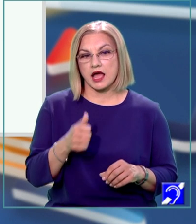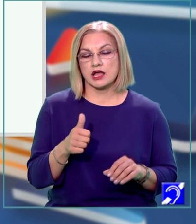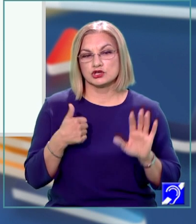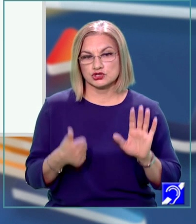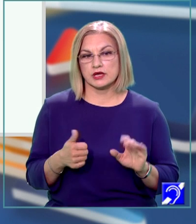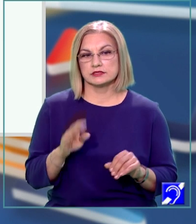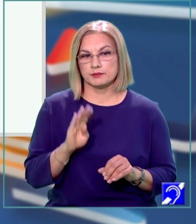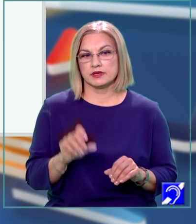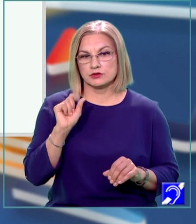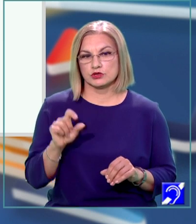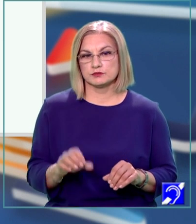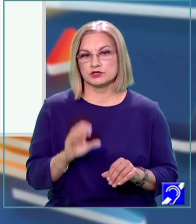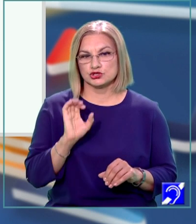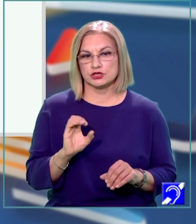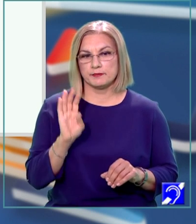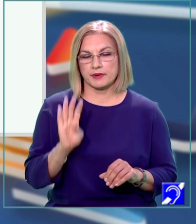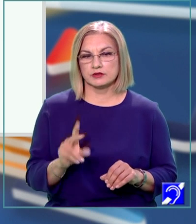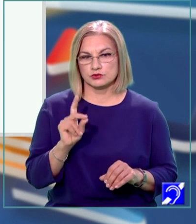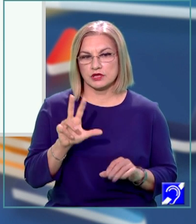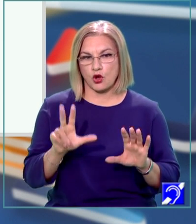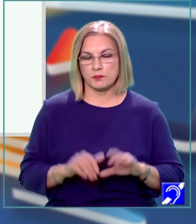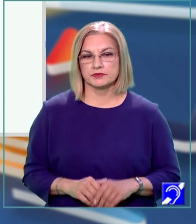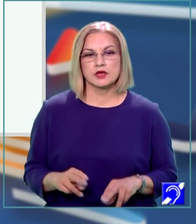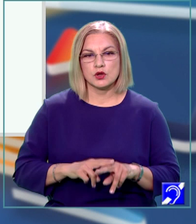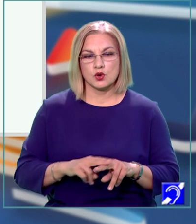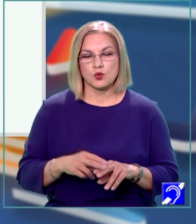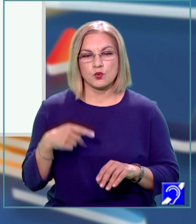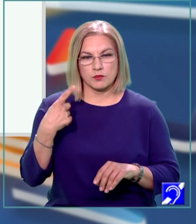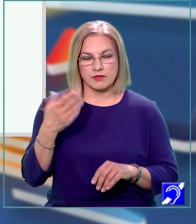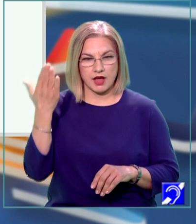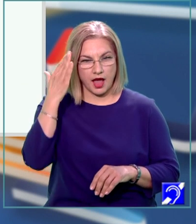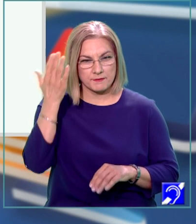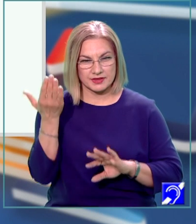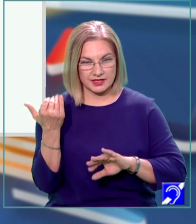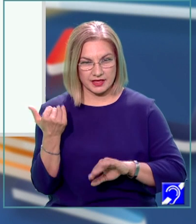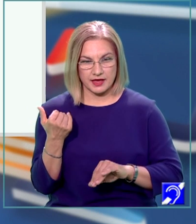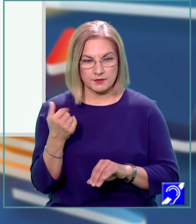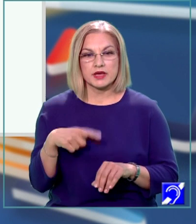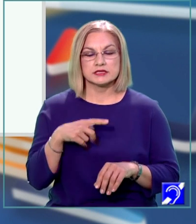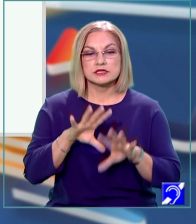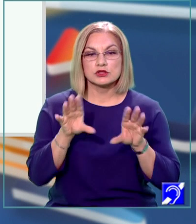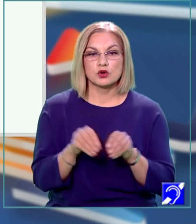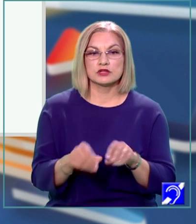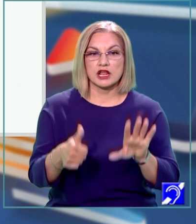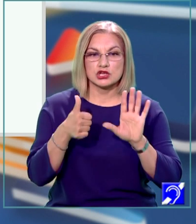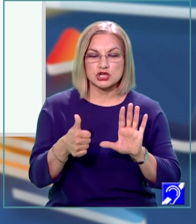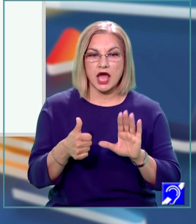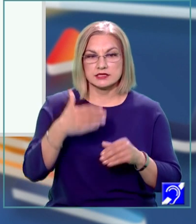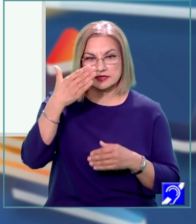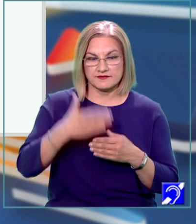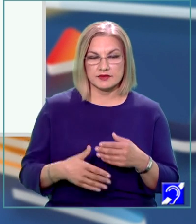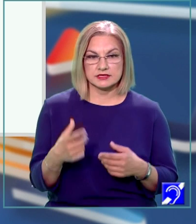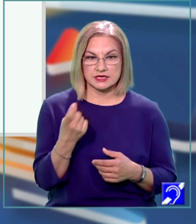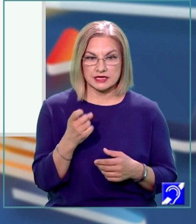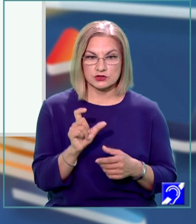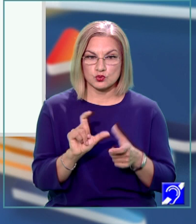B12, C4, D8. Cum aminteam mai devreme, sunt în total șase fețe într-un cub,